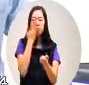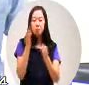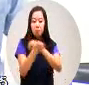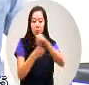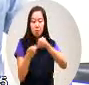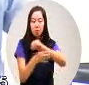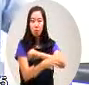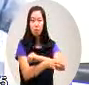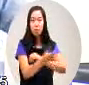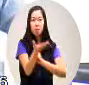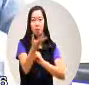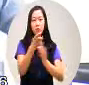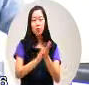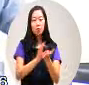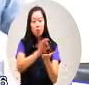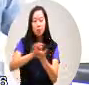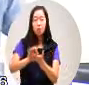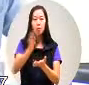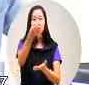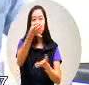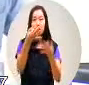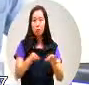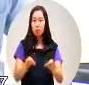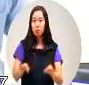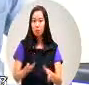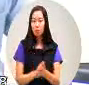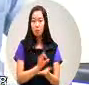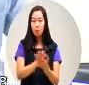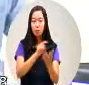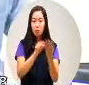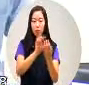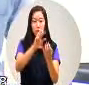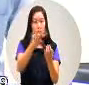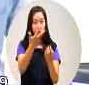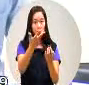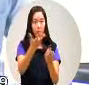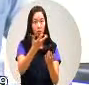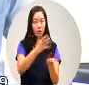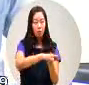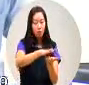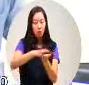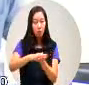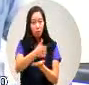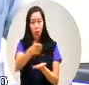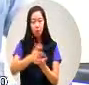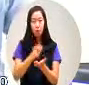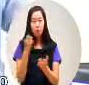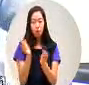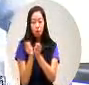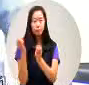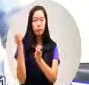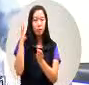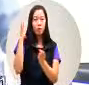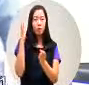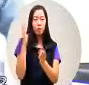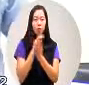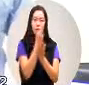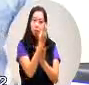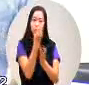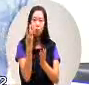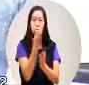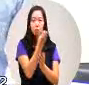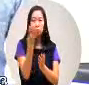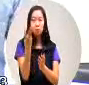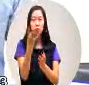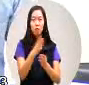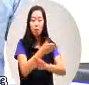太浪费钱了三十八件亲疏工程那么我最近又听到又有两三件的亲